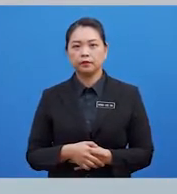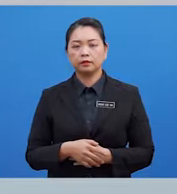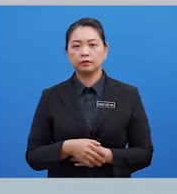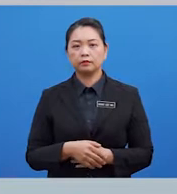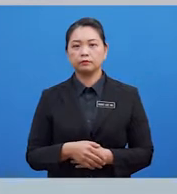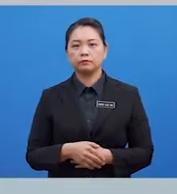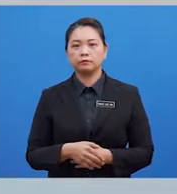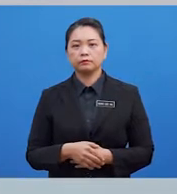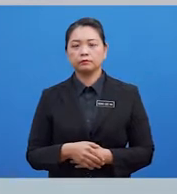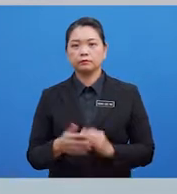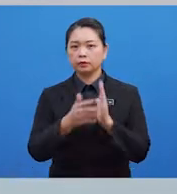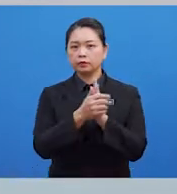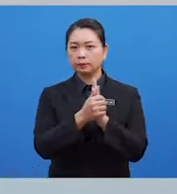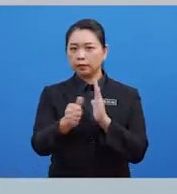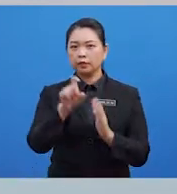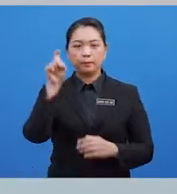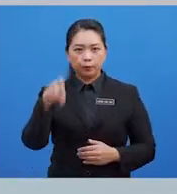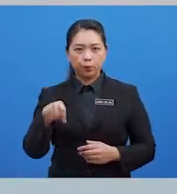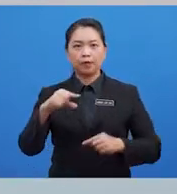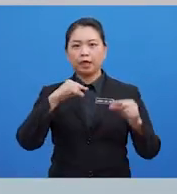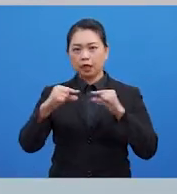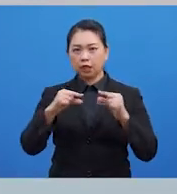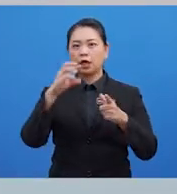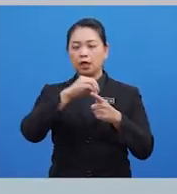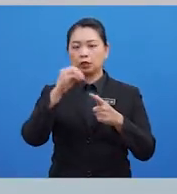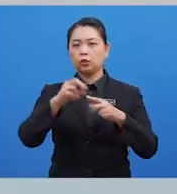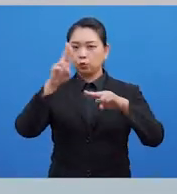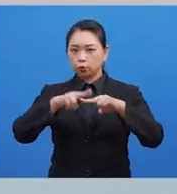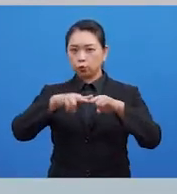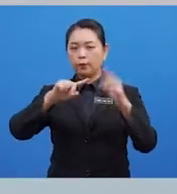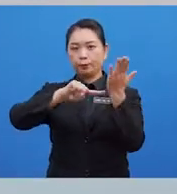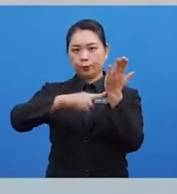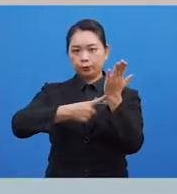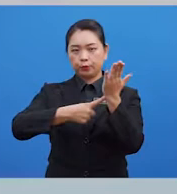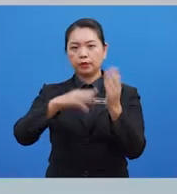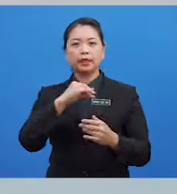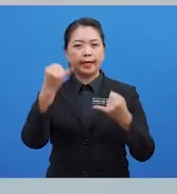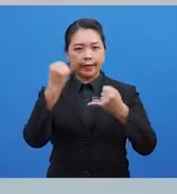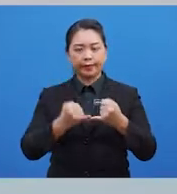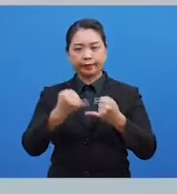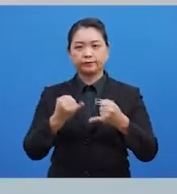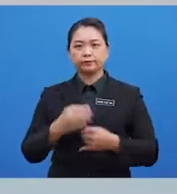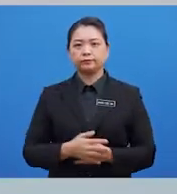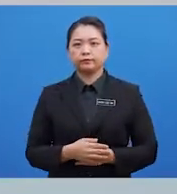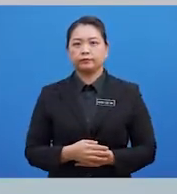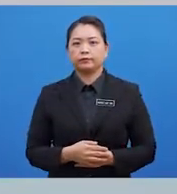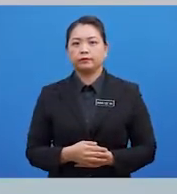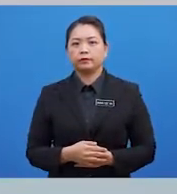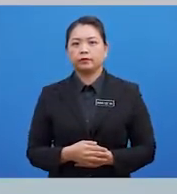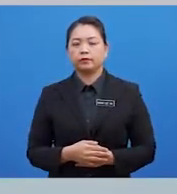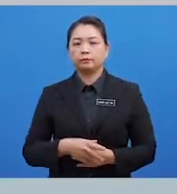Kemahiran Diskret Ialah Kemahiran Yang Memerlukan Pergerakan Atau Kedudukan Permulaan Dan Akhir